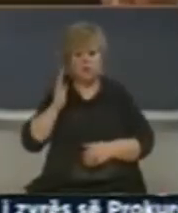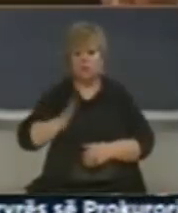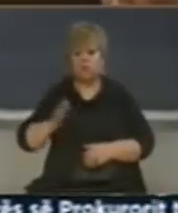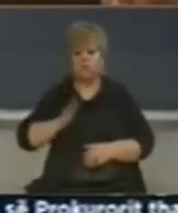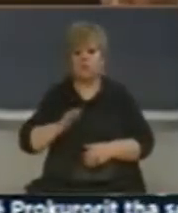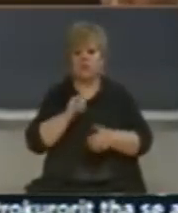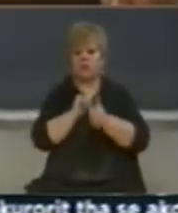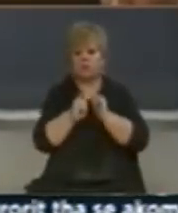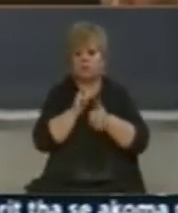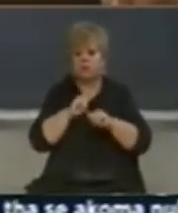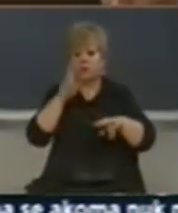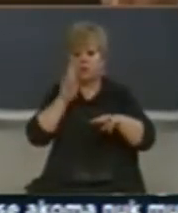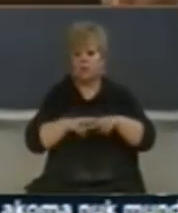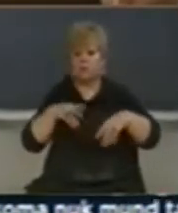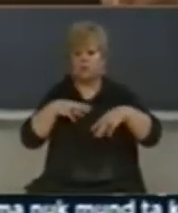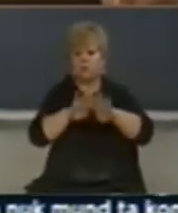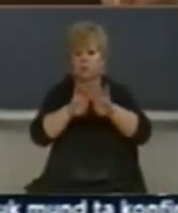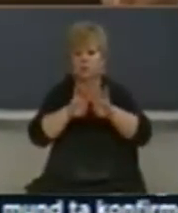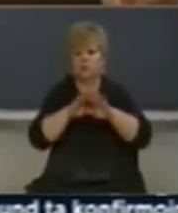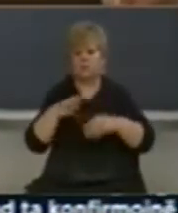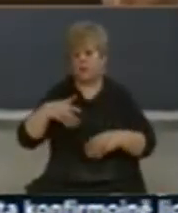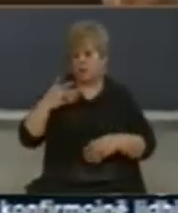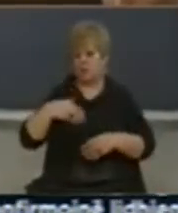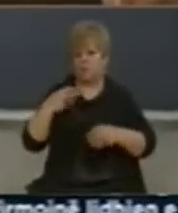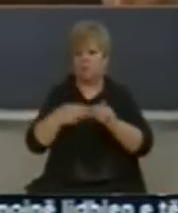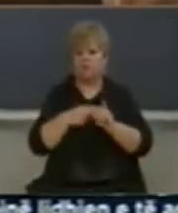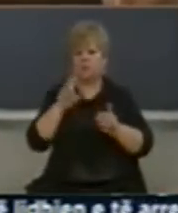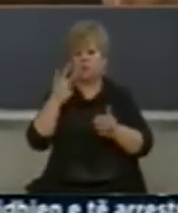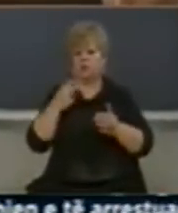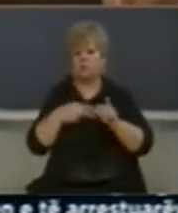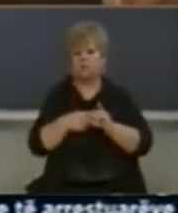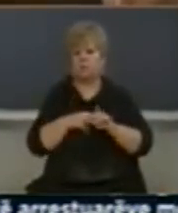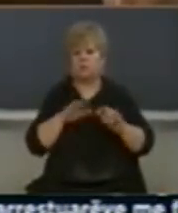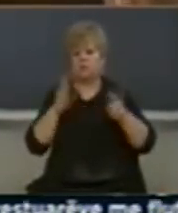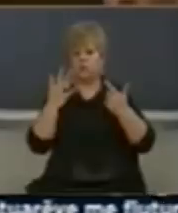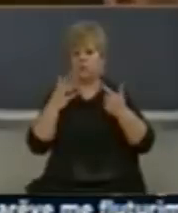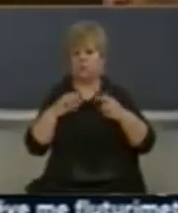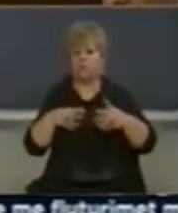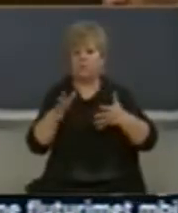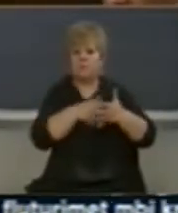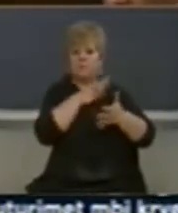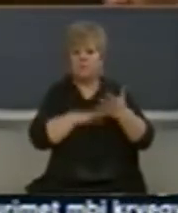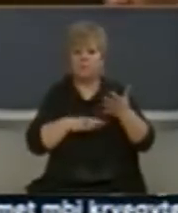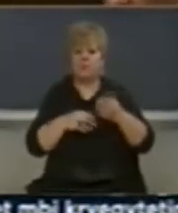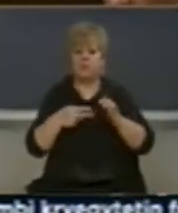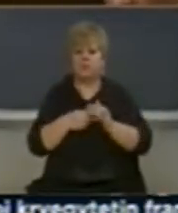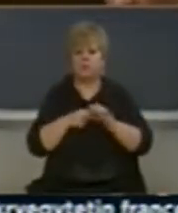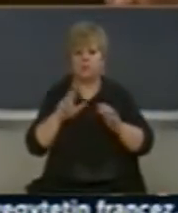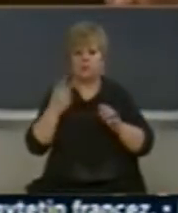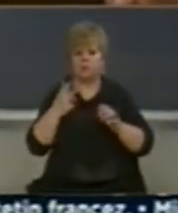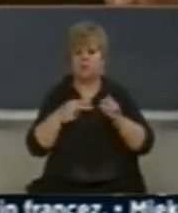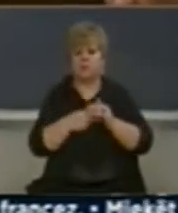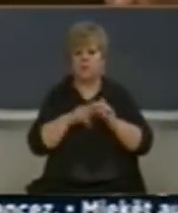dhe Sportit kanë aprovoar strateghim për Rini 2013-2017 dhe planin e veprime 2013-2015,